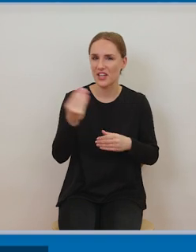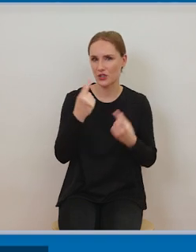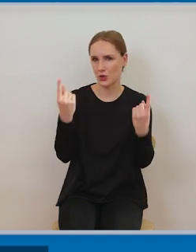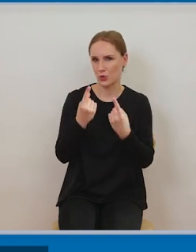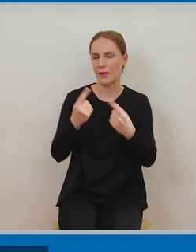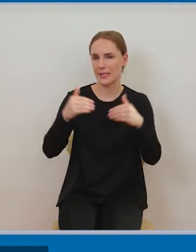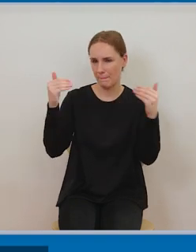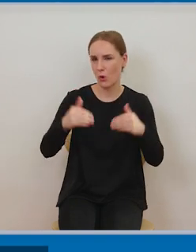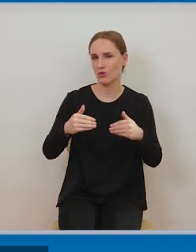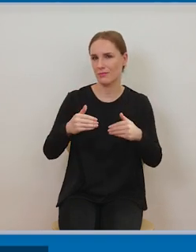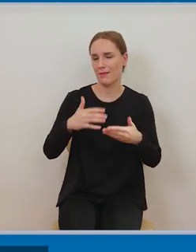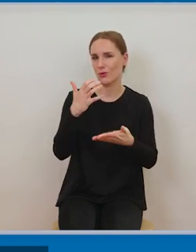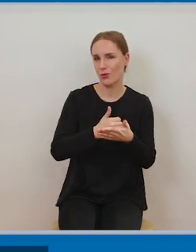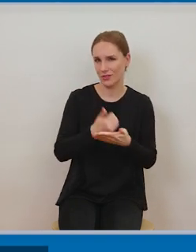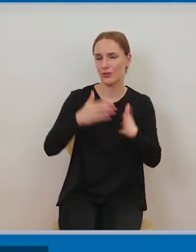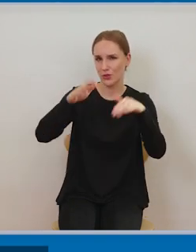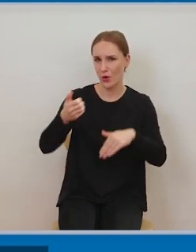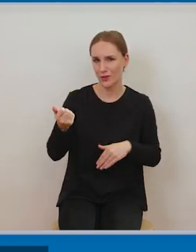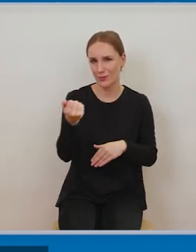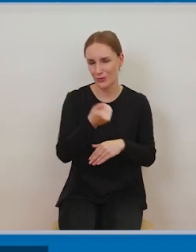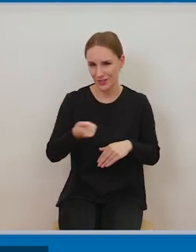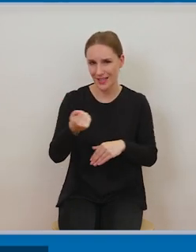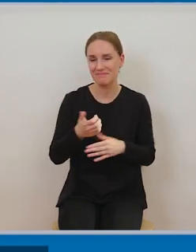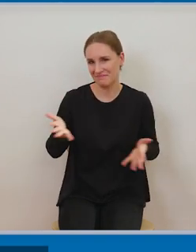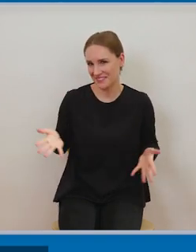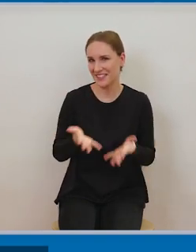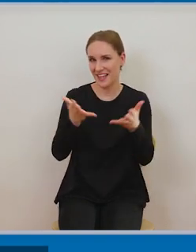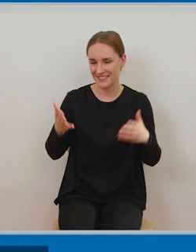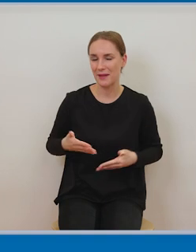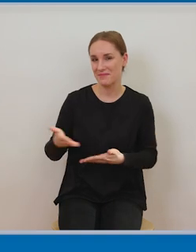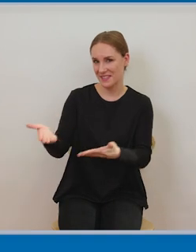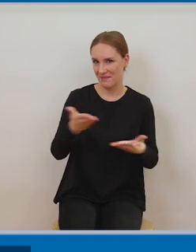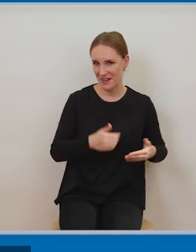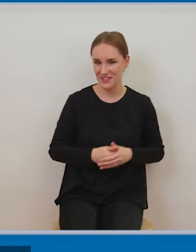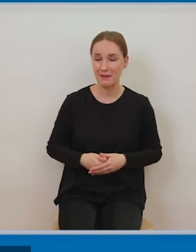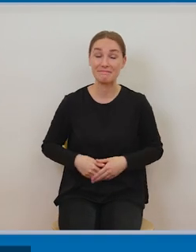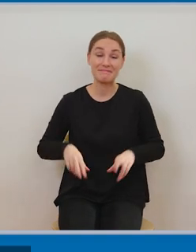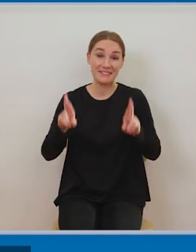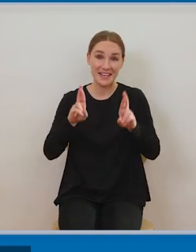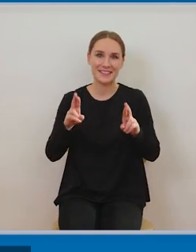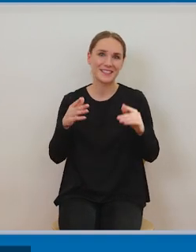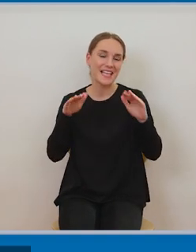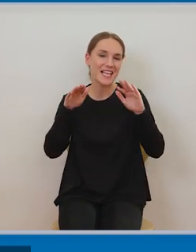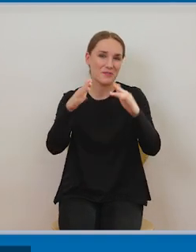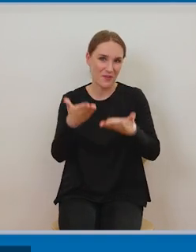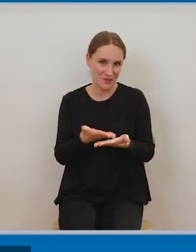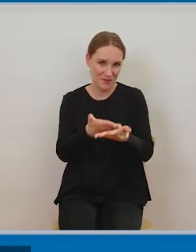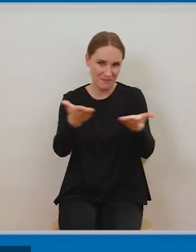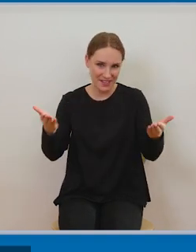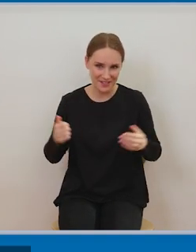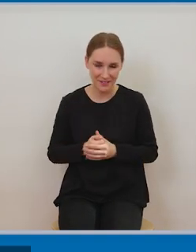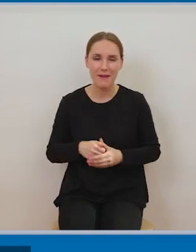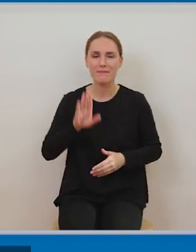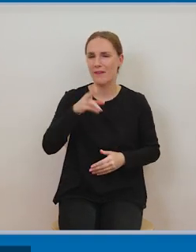artykułu 23-35 ustawy o prawie autorskim i prawach pokrewnych po to żeby na co dzień w różnych